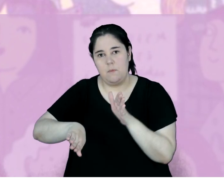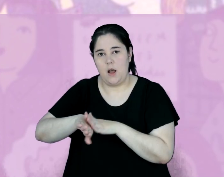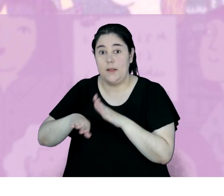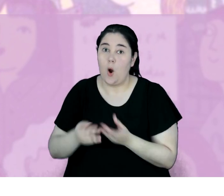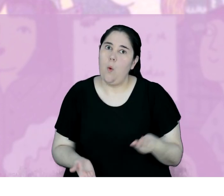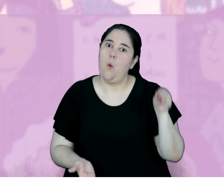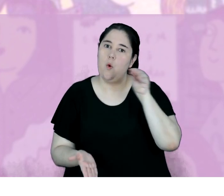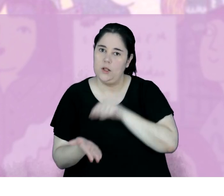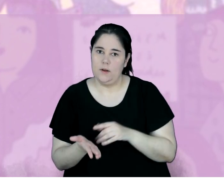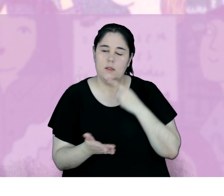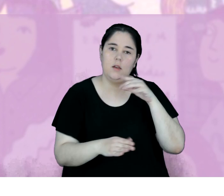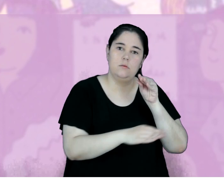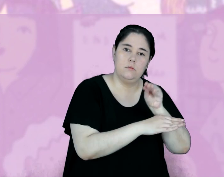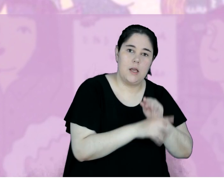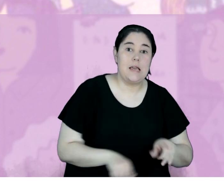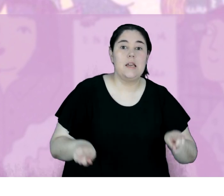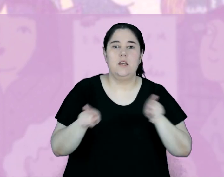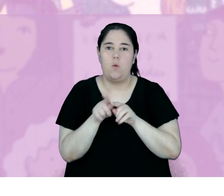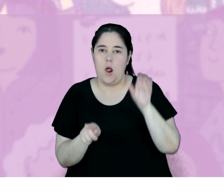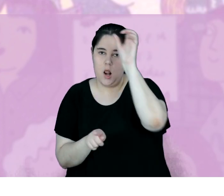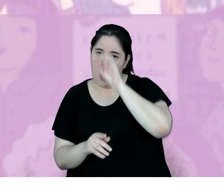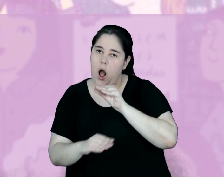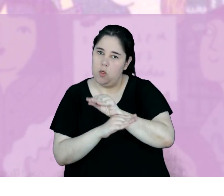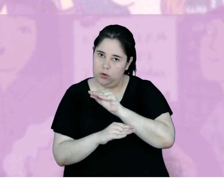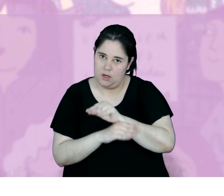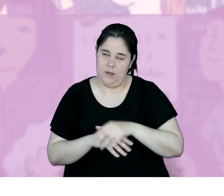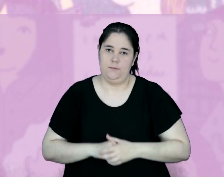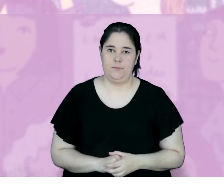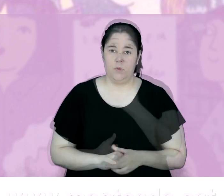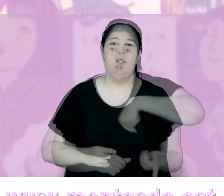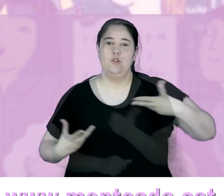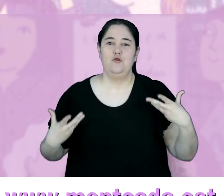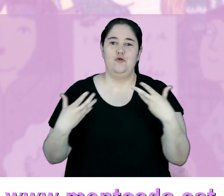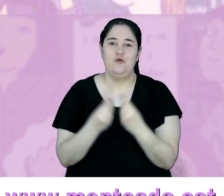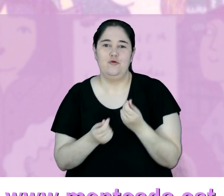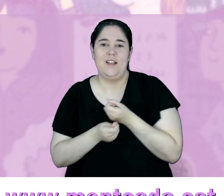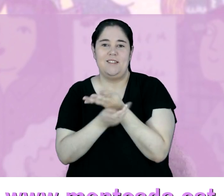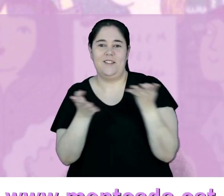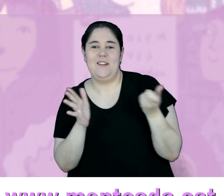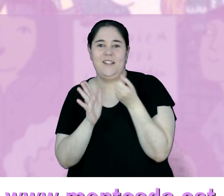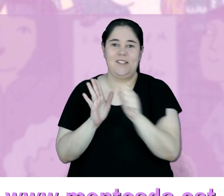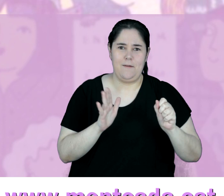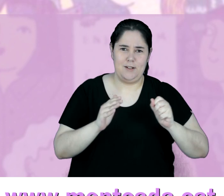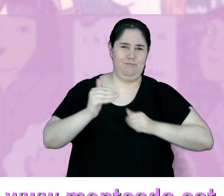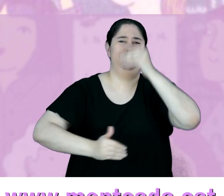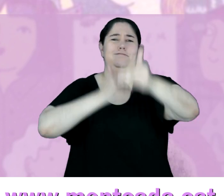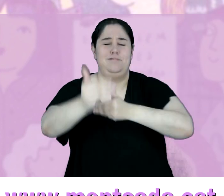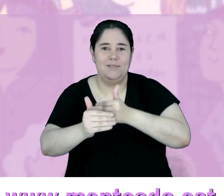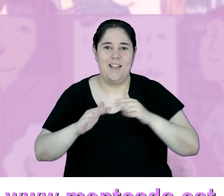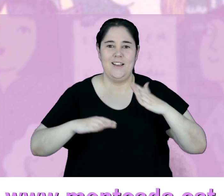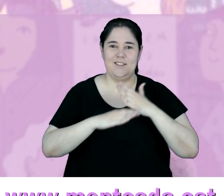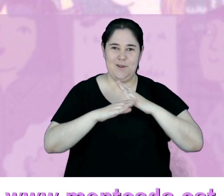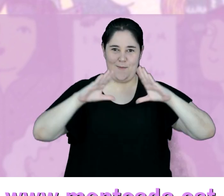dreta que han tornat a l'ofensiva amb el fantasma de l'adoptrinament. Juntes, diverses i rebels som